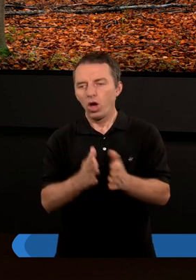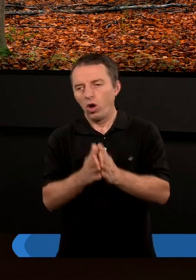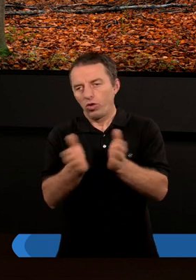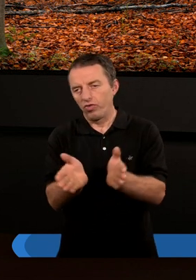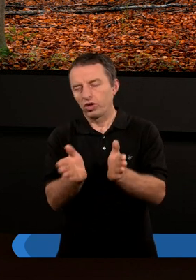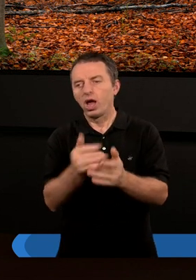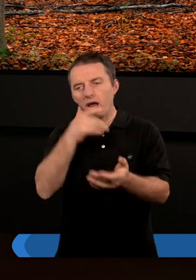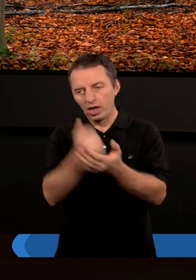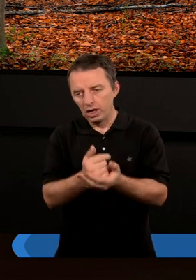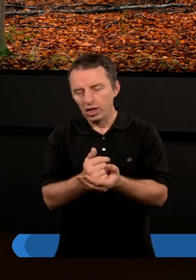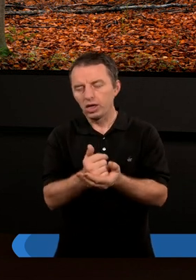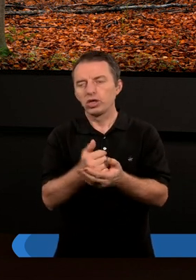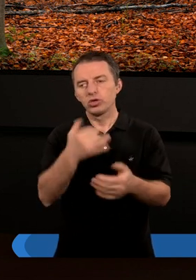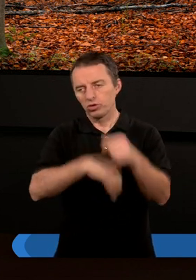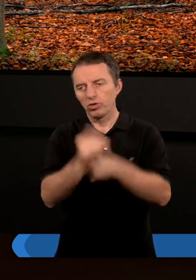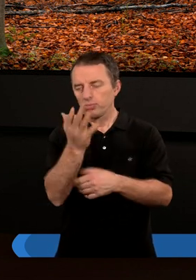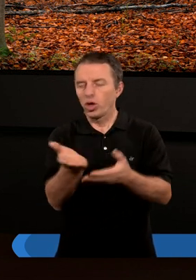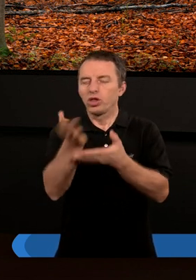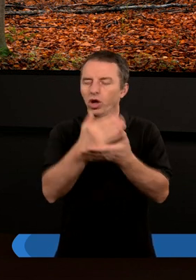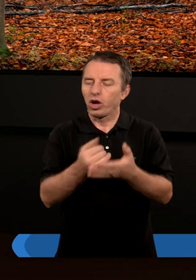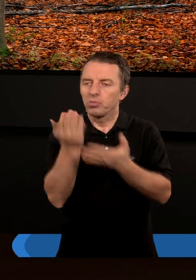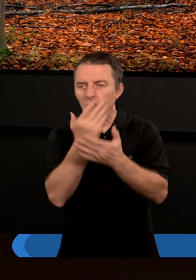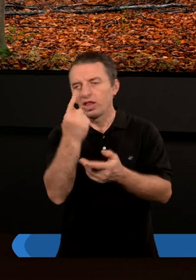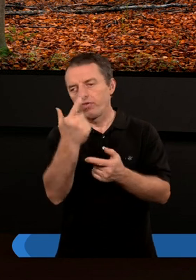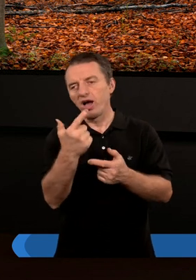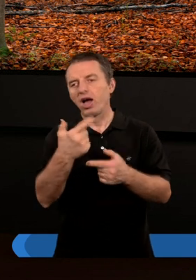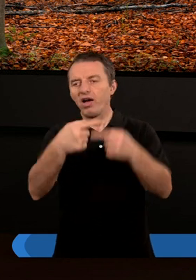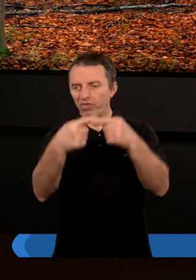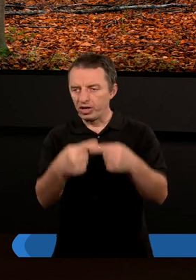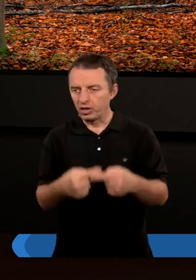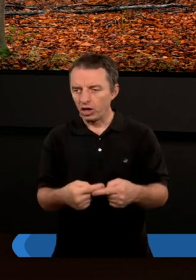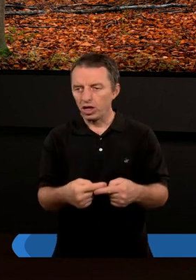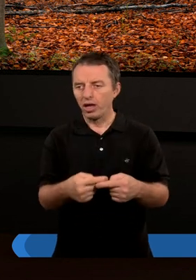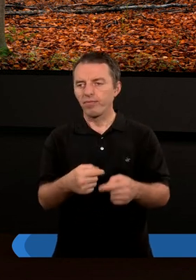Otwórzmy może teraz list do Rzymian, piąty rozdział i przeczytajmy dwa wersety.